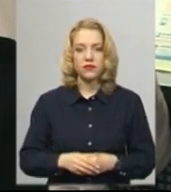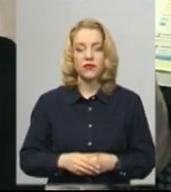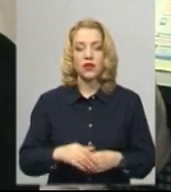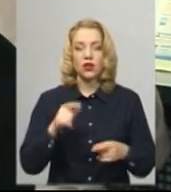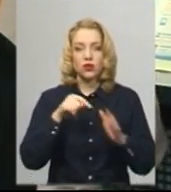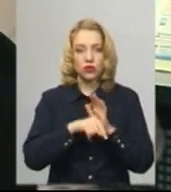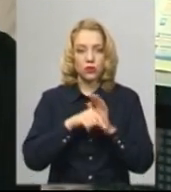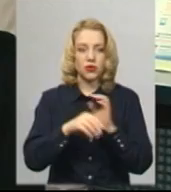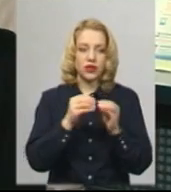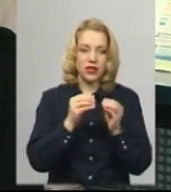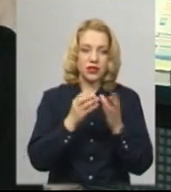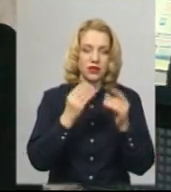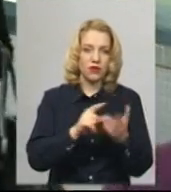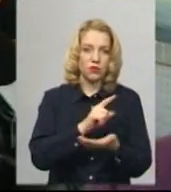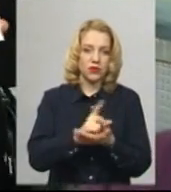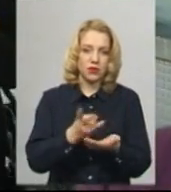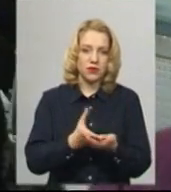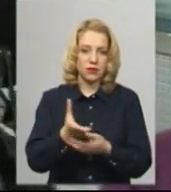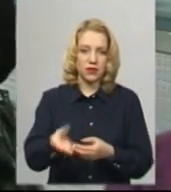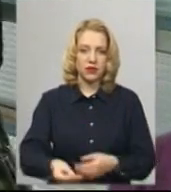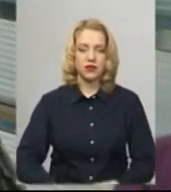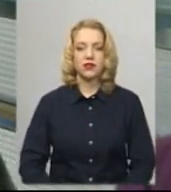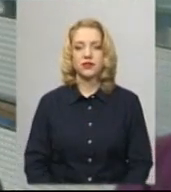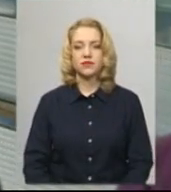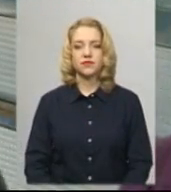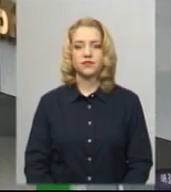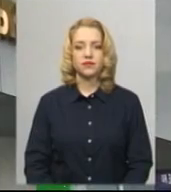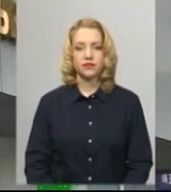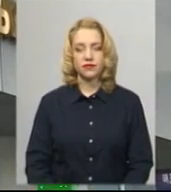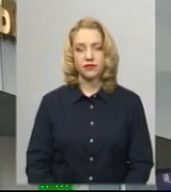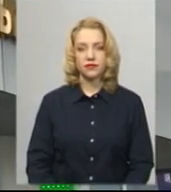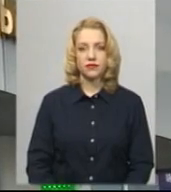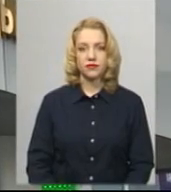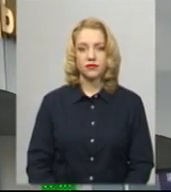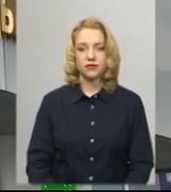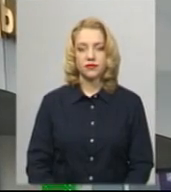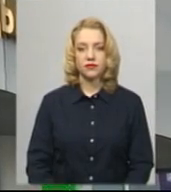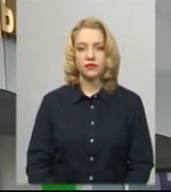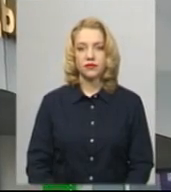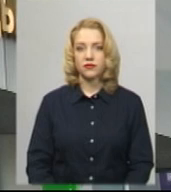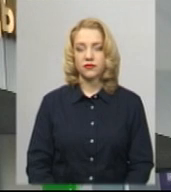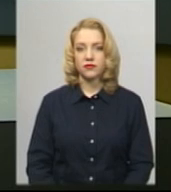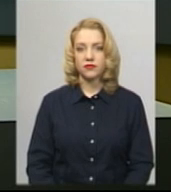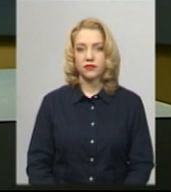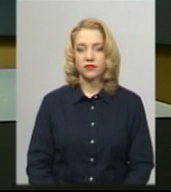Тобто 10 робочих днів споживач має на оплату. Дмитро Татюха, Юрій Чорний. Новини на Суспільному. Хмельницький.